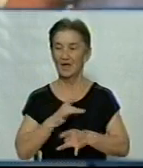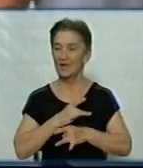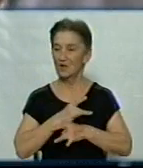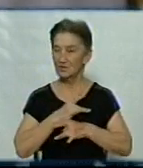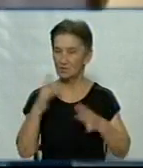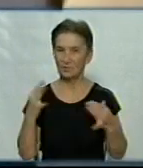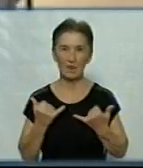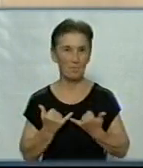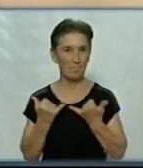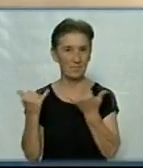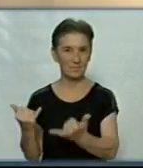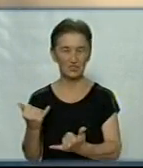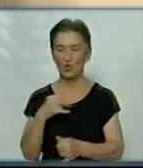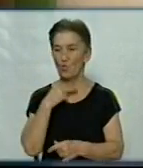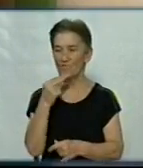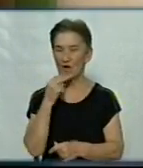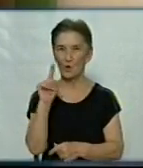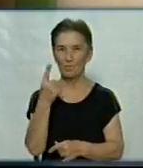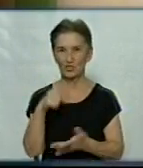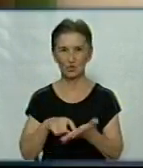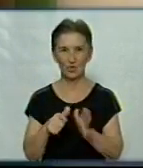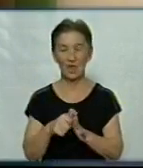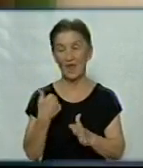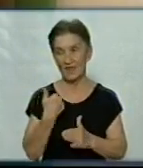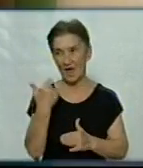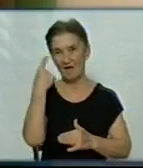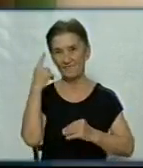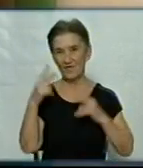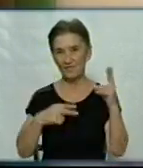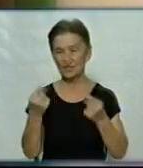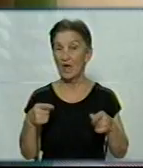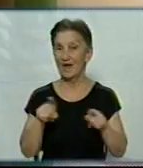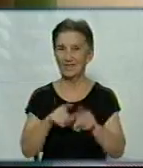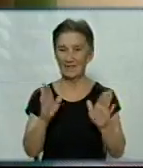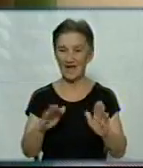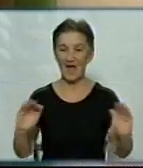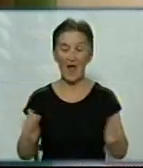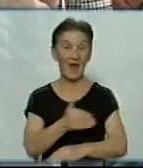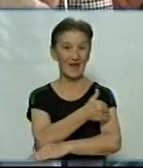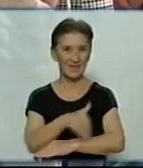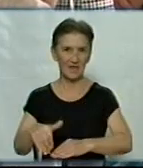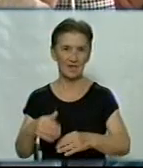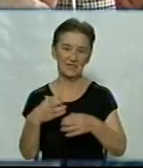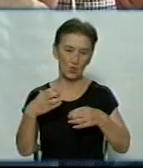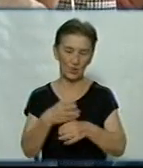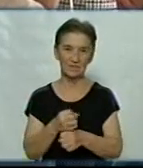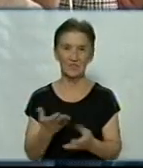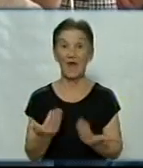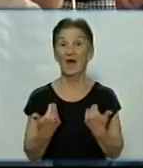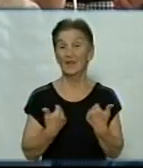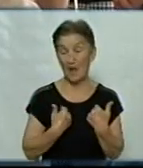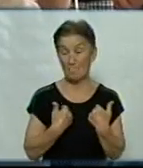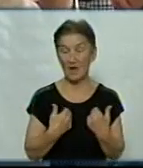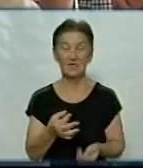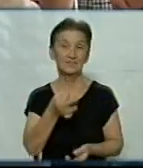приділили увагу першокласникам. Я вважаю, що така має бути лінійка і гарно щось породили. Нам сподобалося,